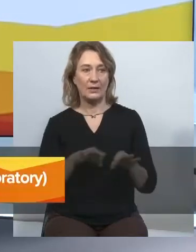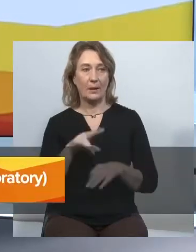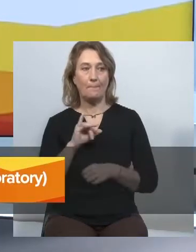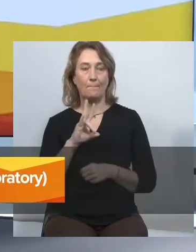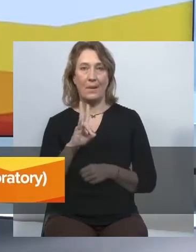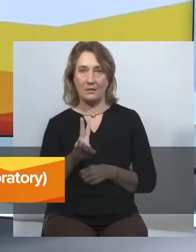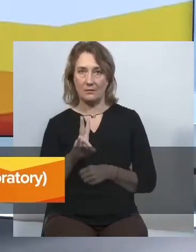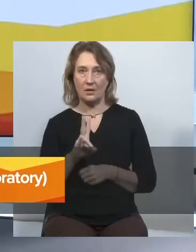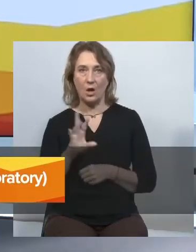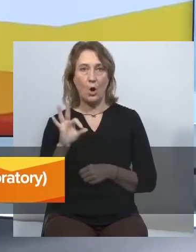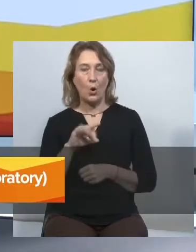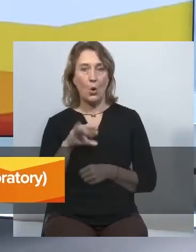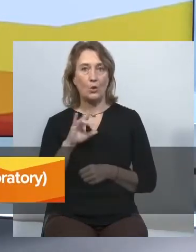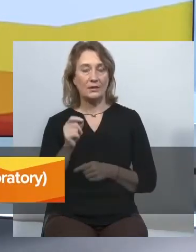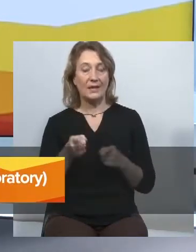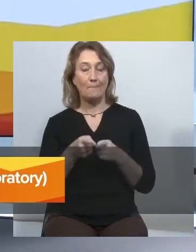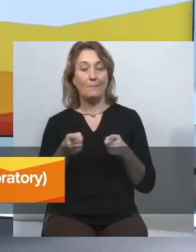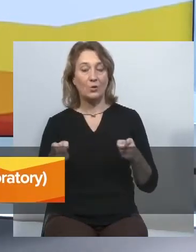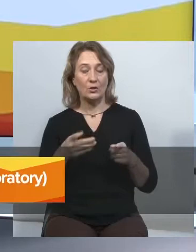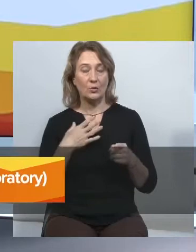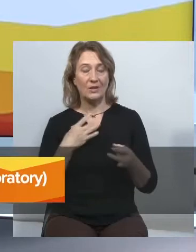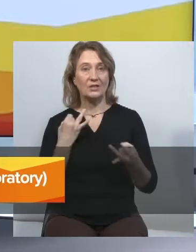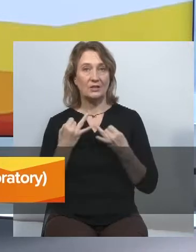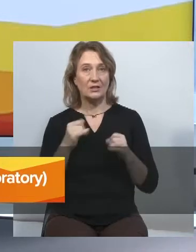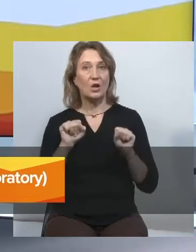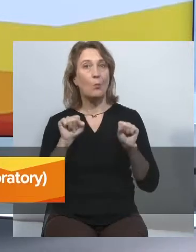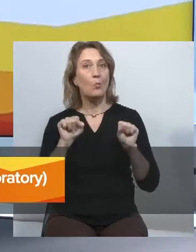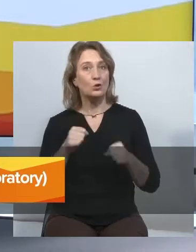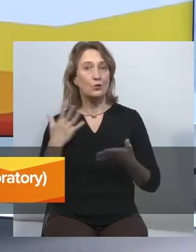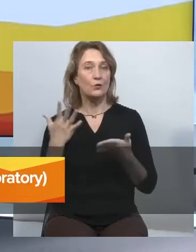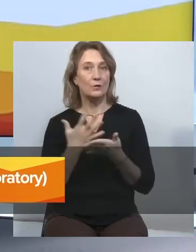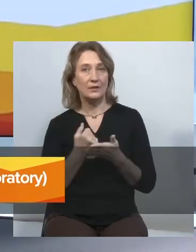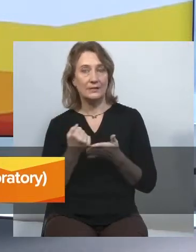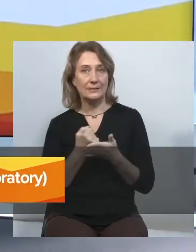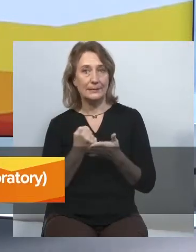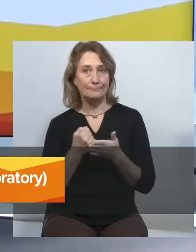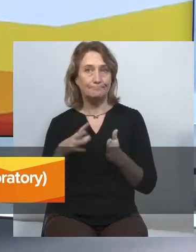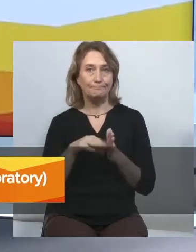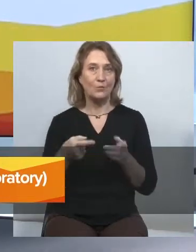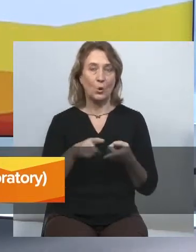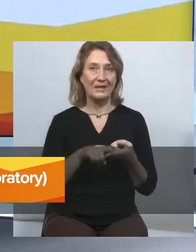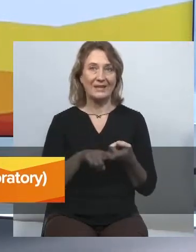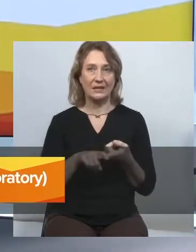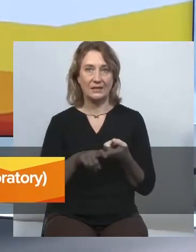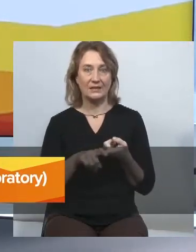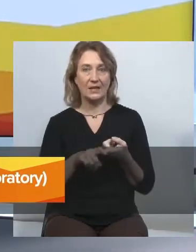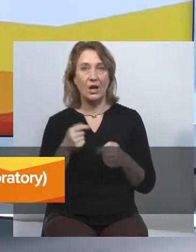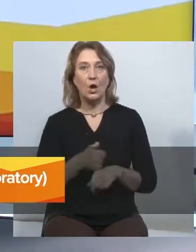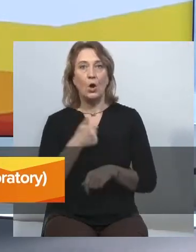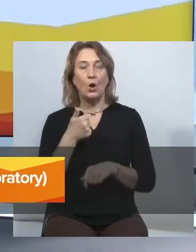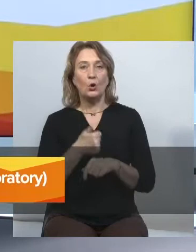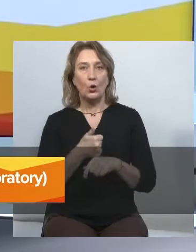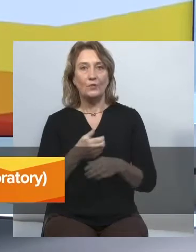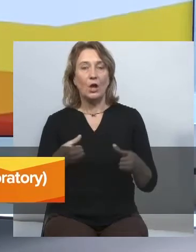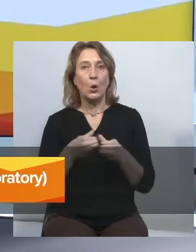Олександр Бурмагин. Протягом нашої дискусії до нас також можливо вдасться доєднатися панові Микіті Потураєву, голові Комітету Верховної